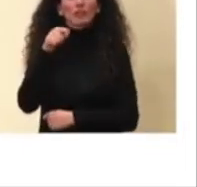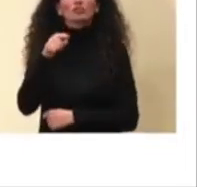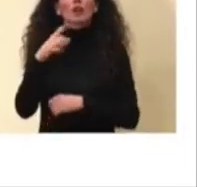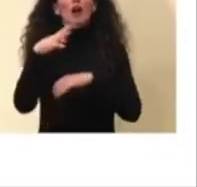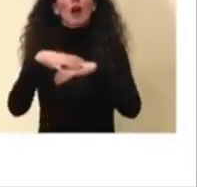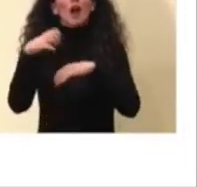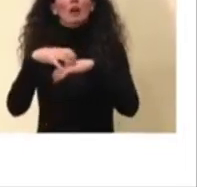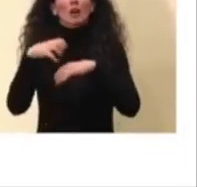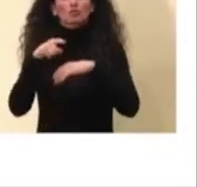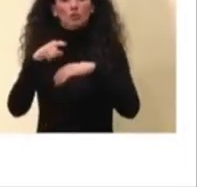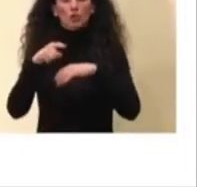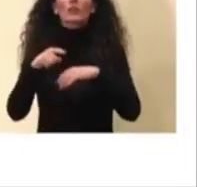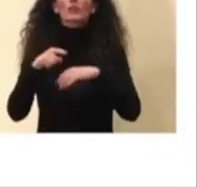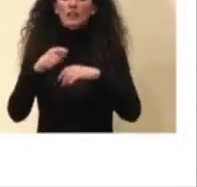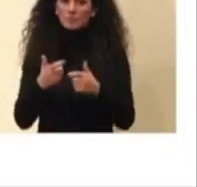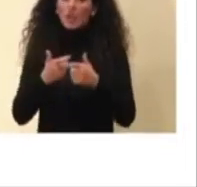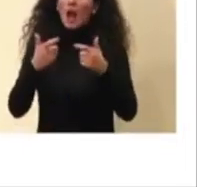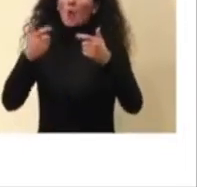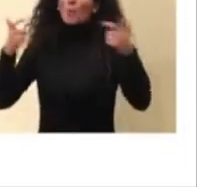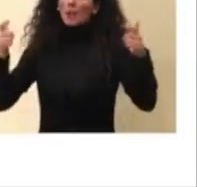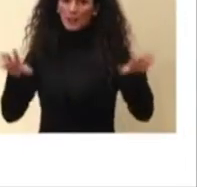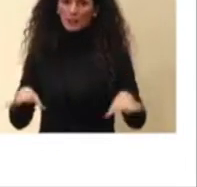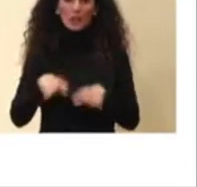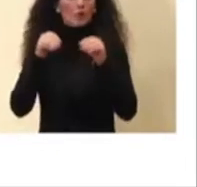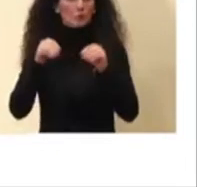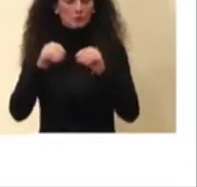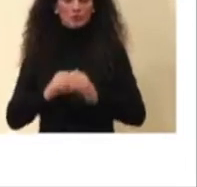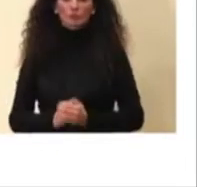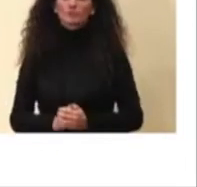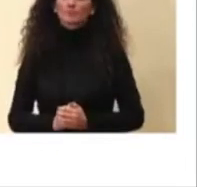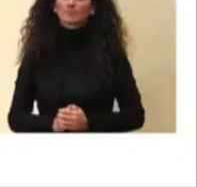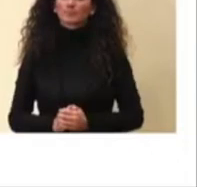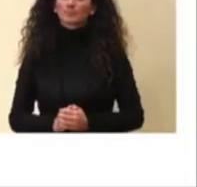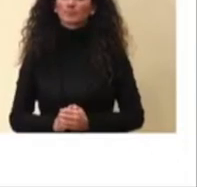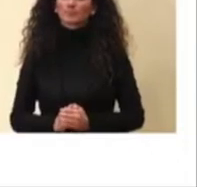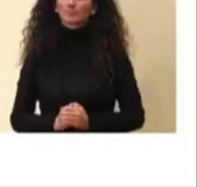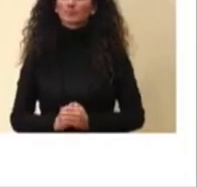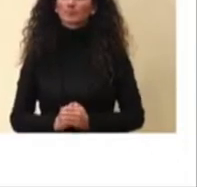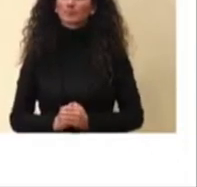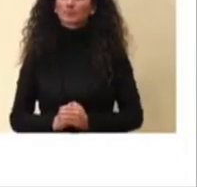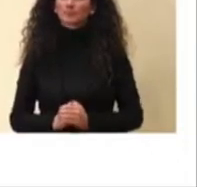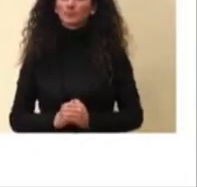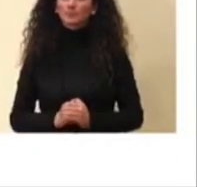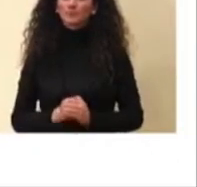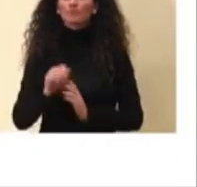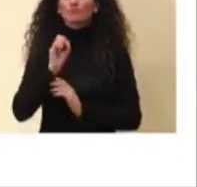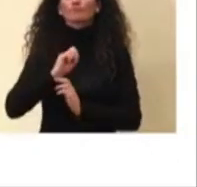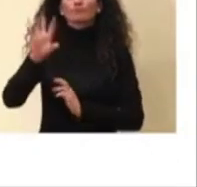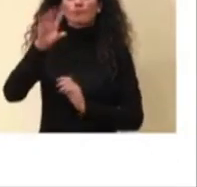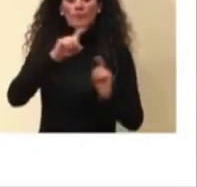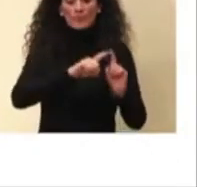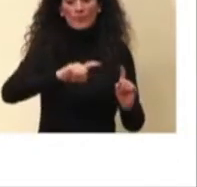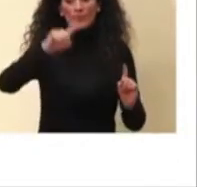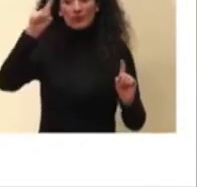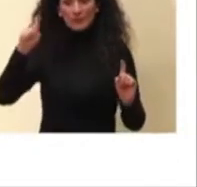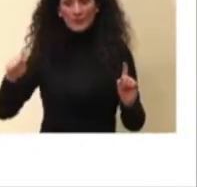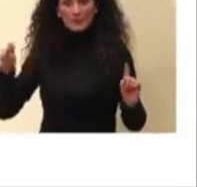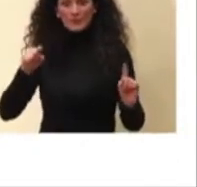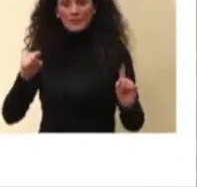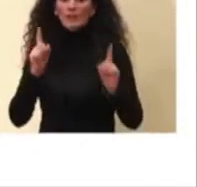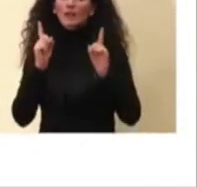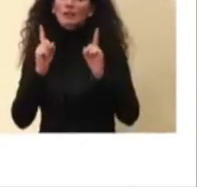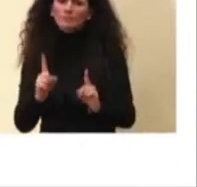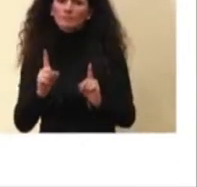aumentare. Una cosa particolare di questa fase è il dato che riguarda un po' le fasce di